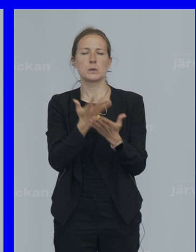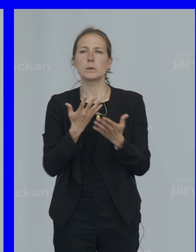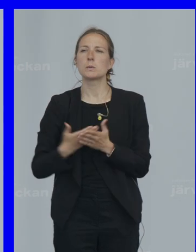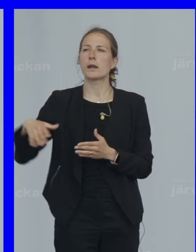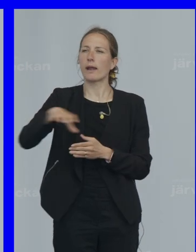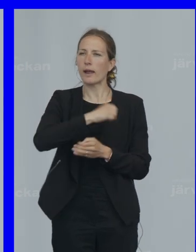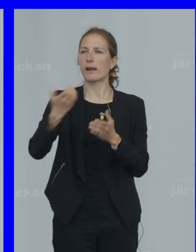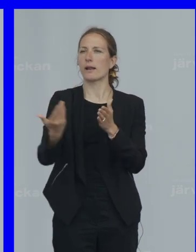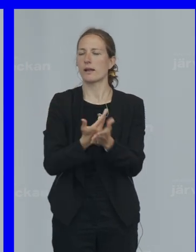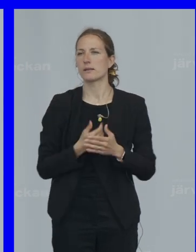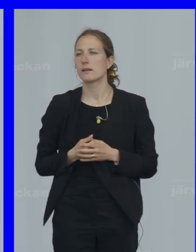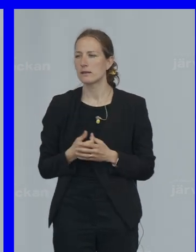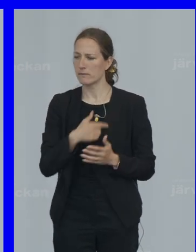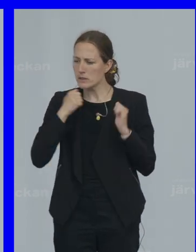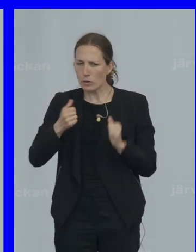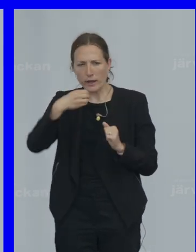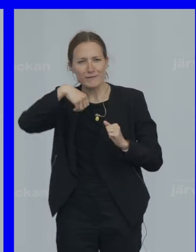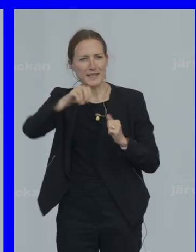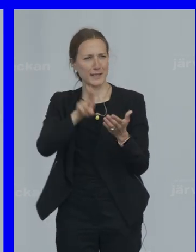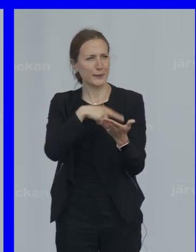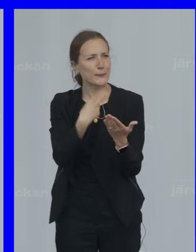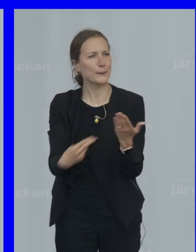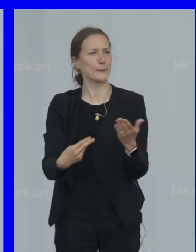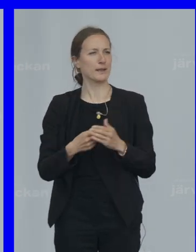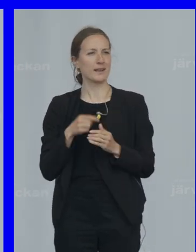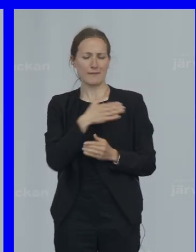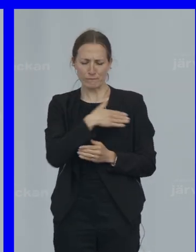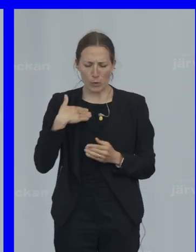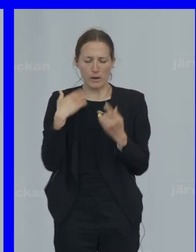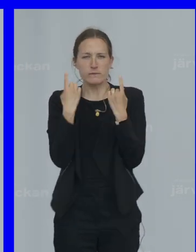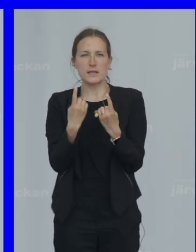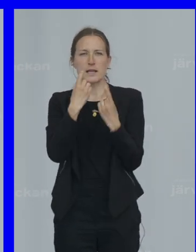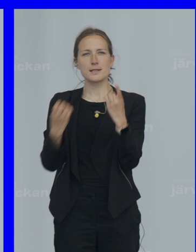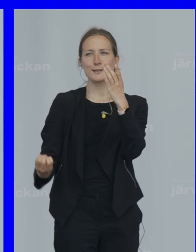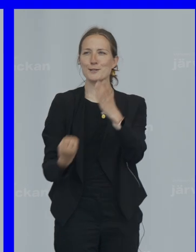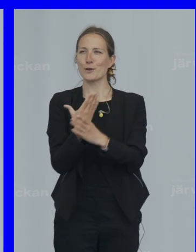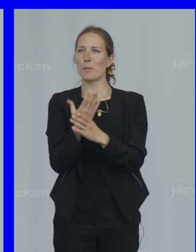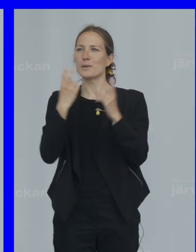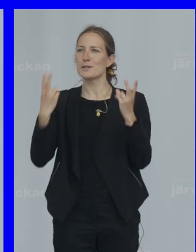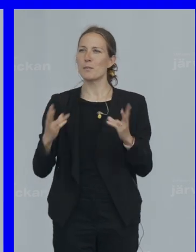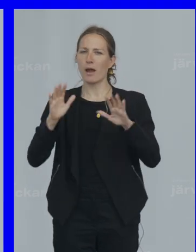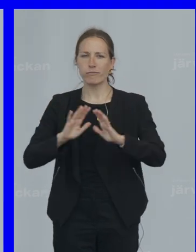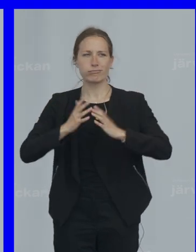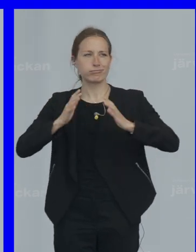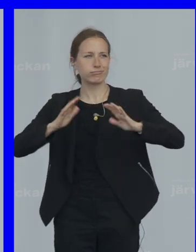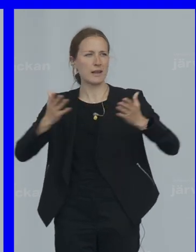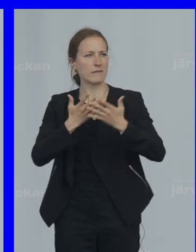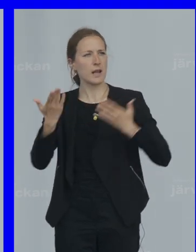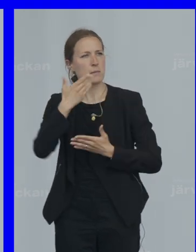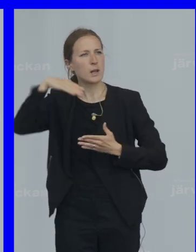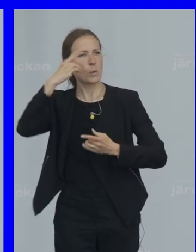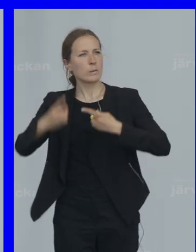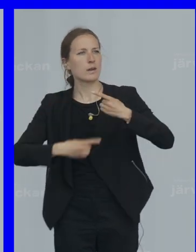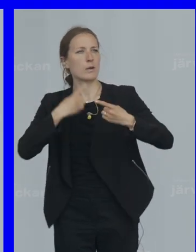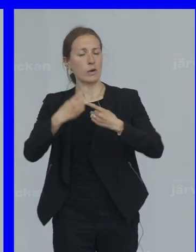Och vi ska investera I naturen I den fantastiska skapelsen Som vuxit fram Under miljontals år